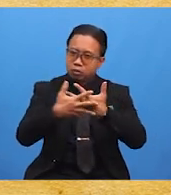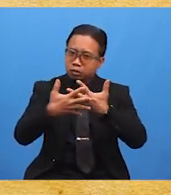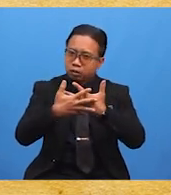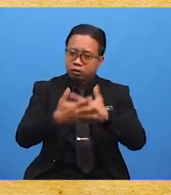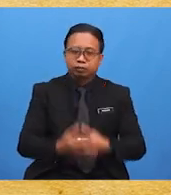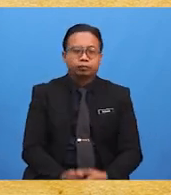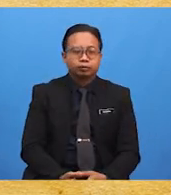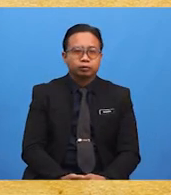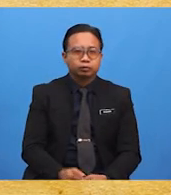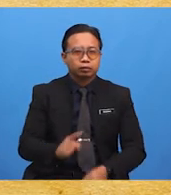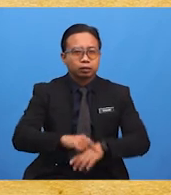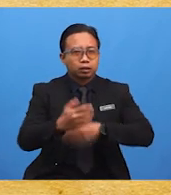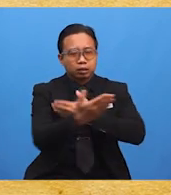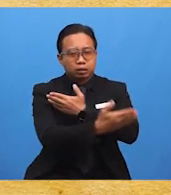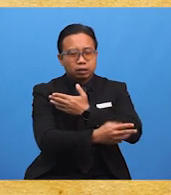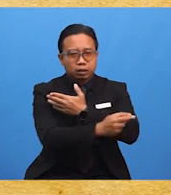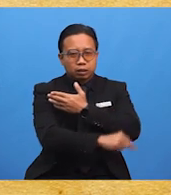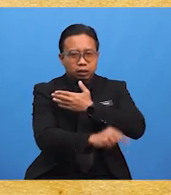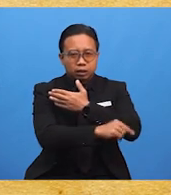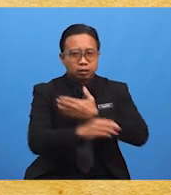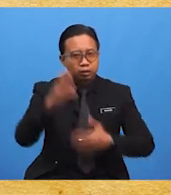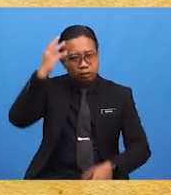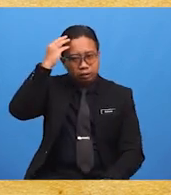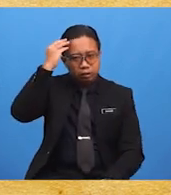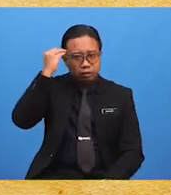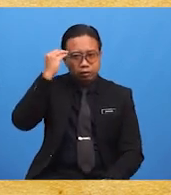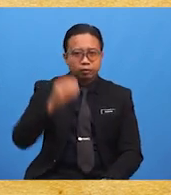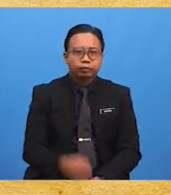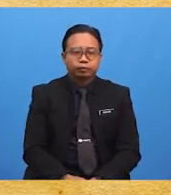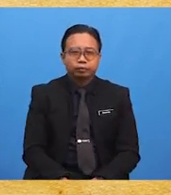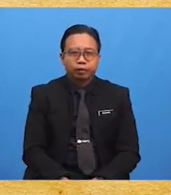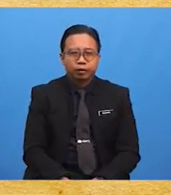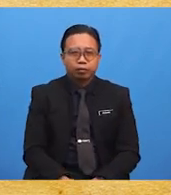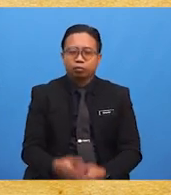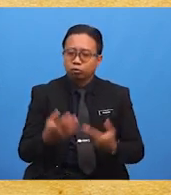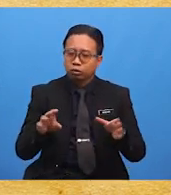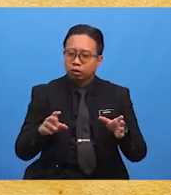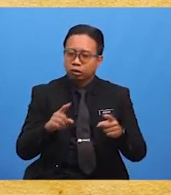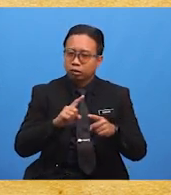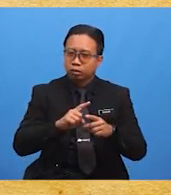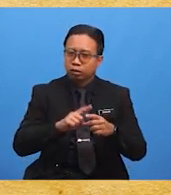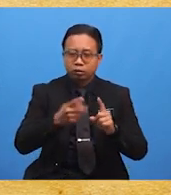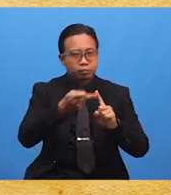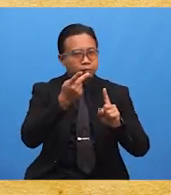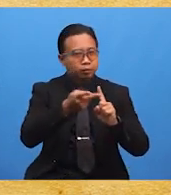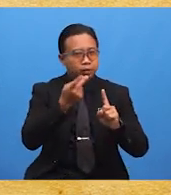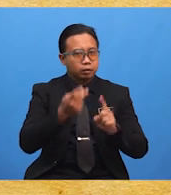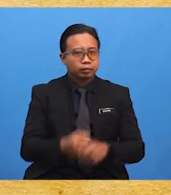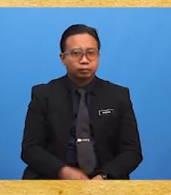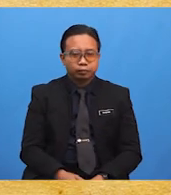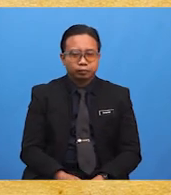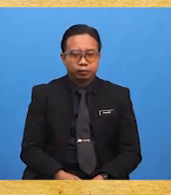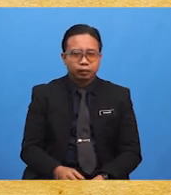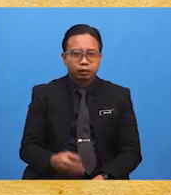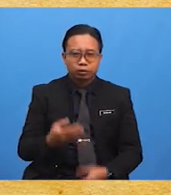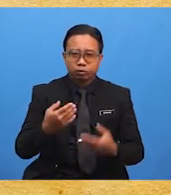Di negeri-negeri Melayu, setelah Francis Light menduduki Pulau Pinang, beliau